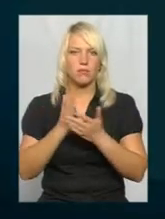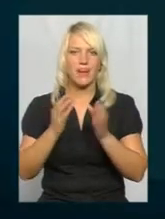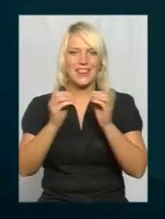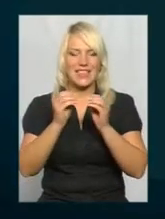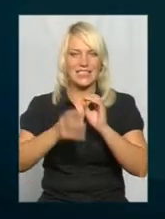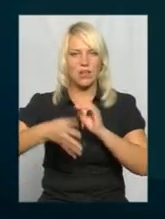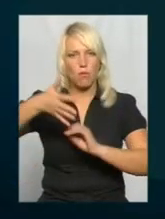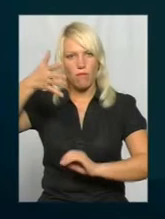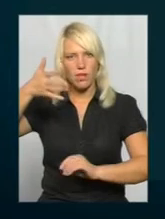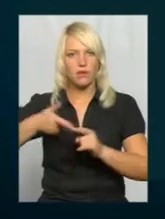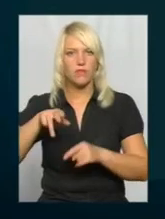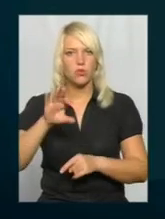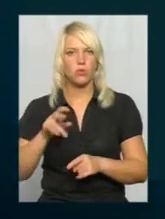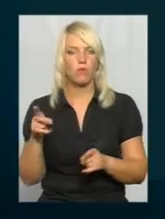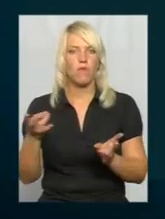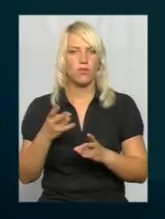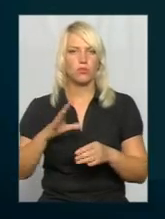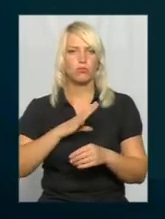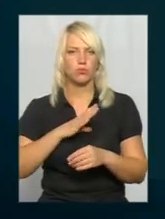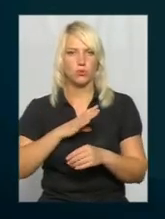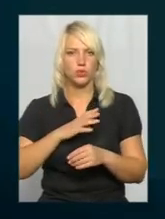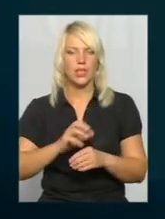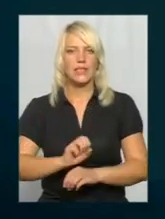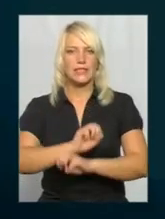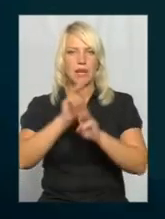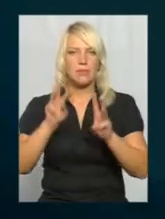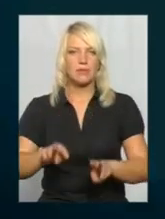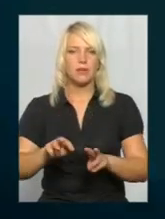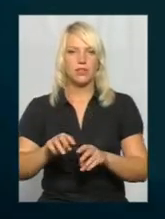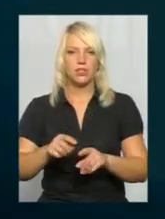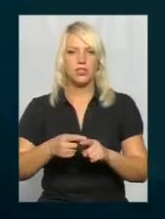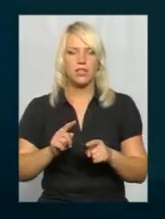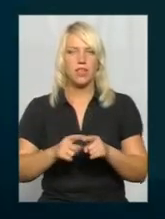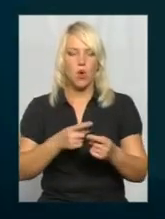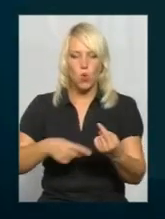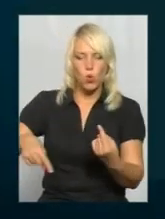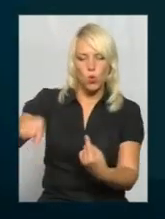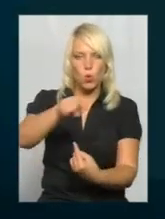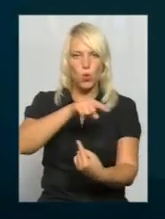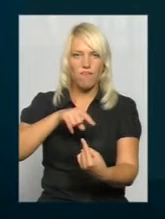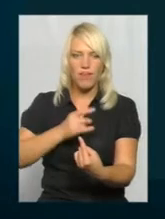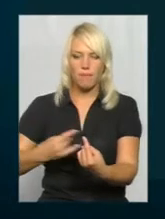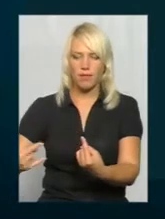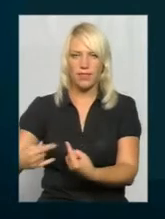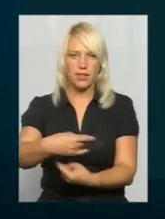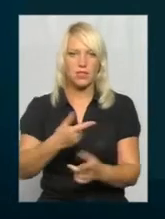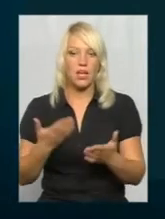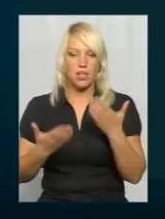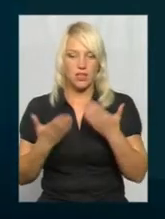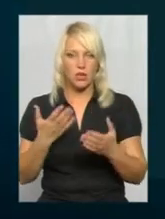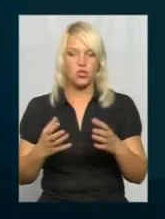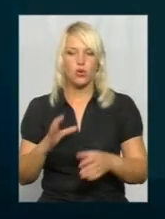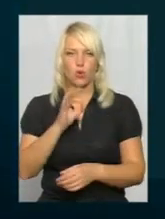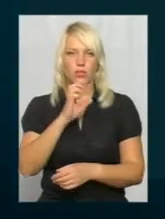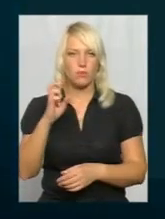поверхів, то, згідно правил, в нього повинен бути забезпечний круговий під'їзд на нього. Тому ми прекрасно розуміємо, що якщо об'єднано співвластиків має свою